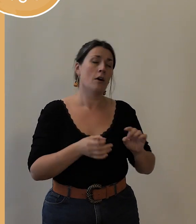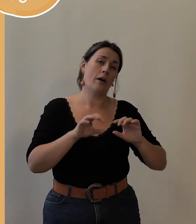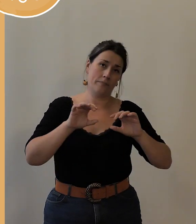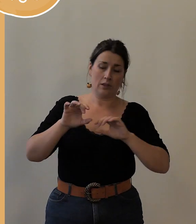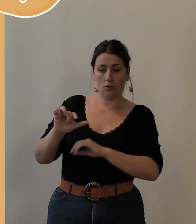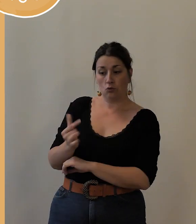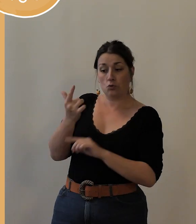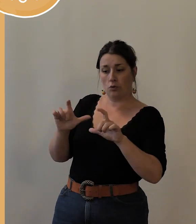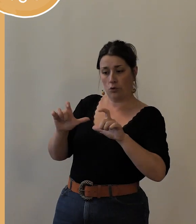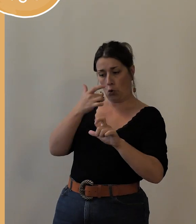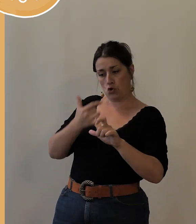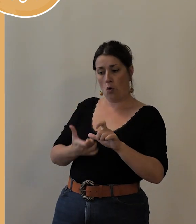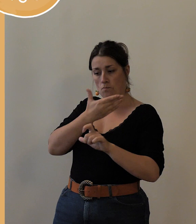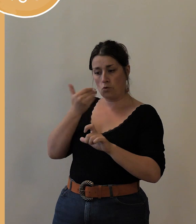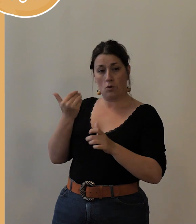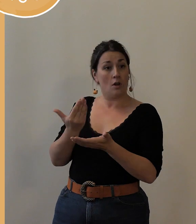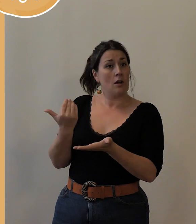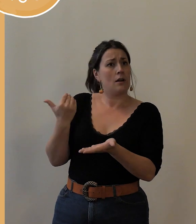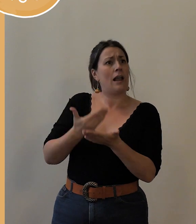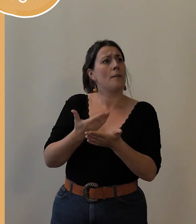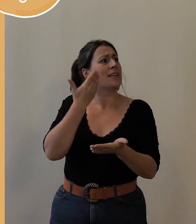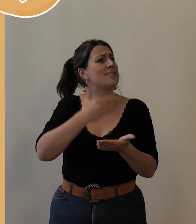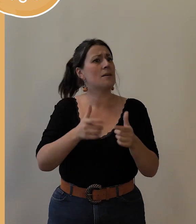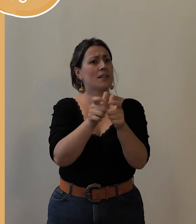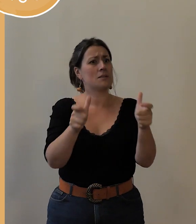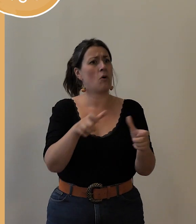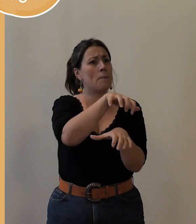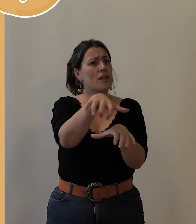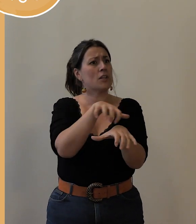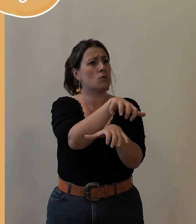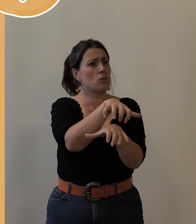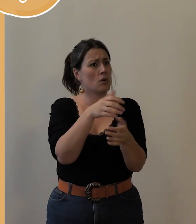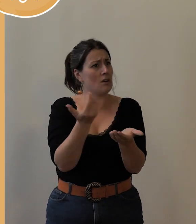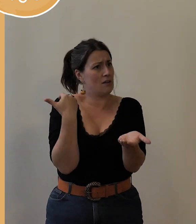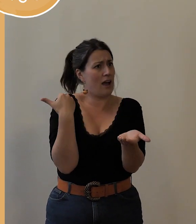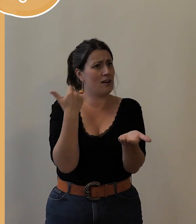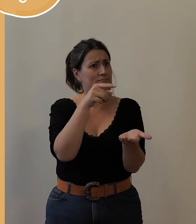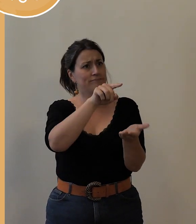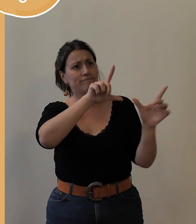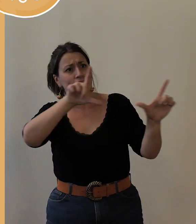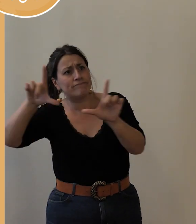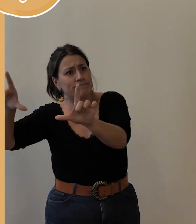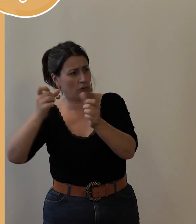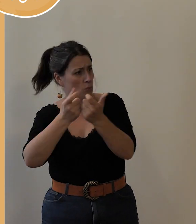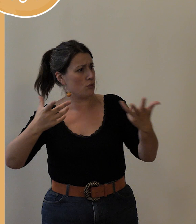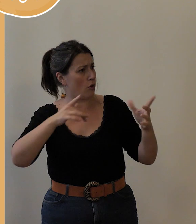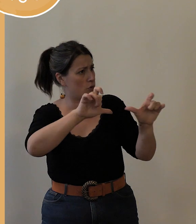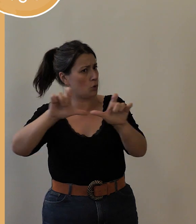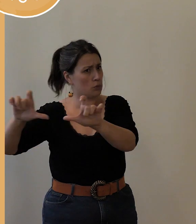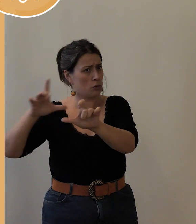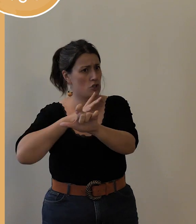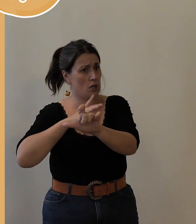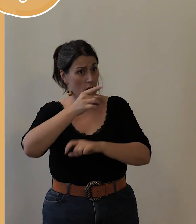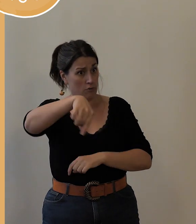qui sont dès maintenant affichées sur les murs de la préfecture. Des grandes photos qui font plus d'un mètre carré, je pense, et qui sont